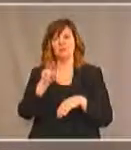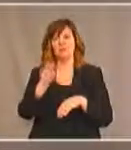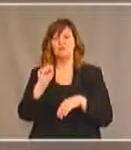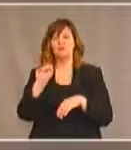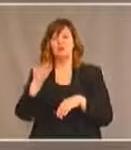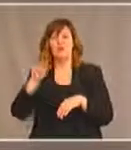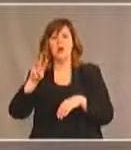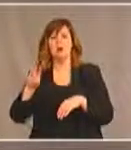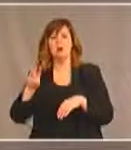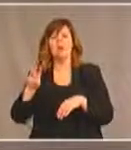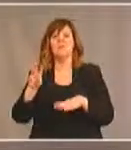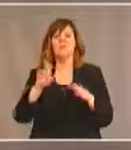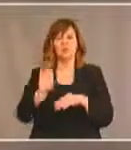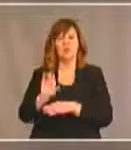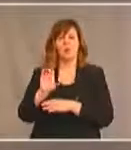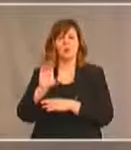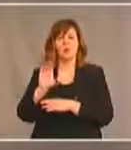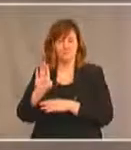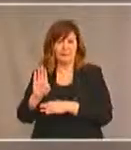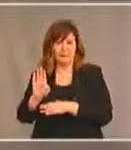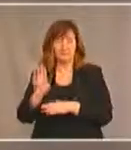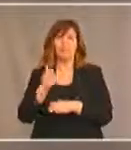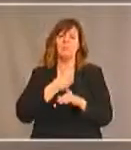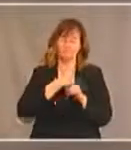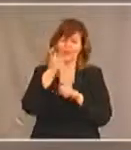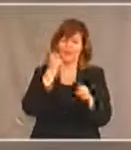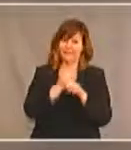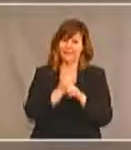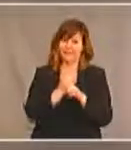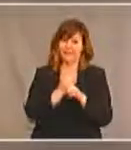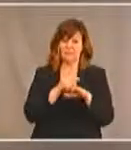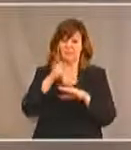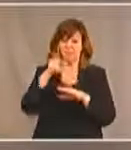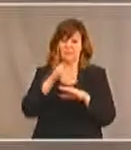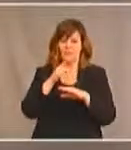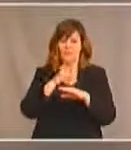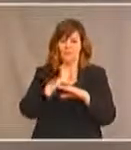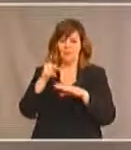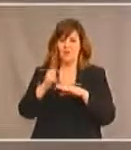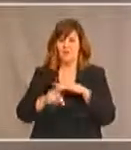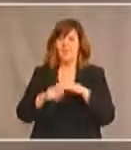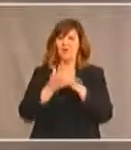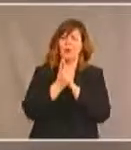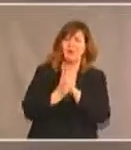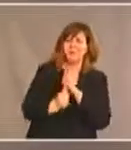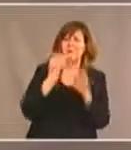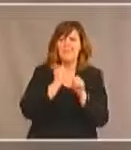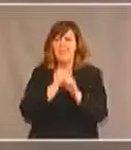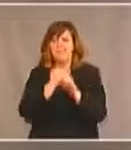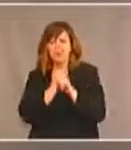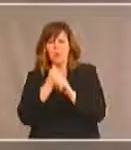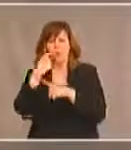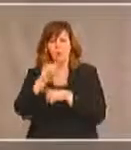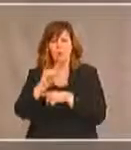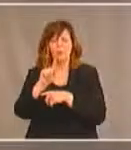en Colombie-Litannique et je suis directrice du programme de la stratégie de formation pour les compétences et l'emploi des Autochtones qu'on appelle